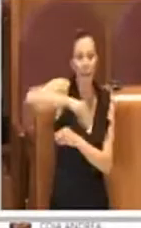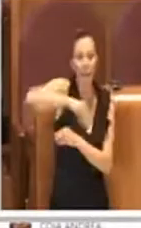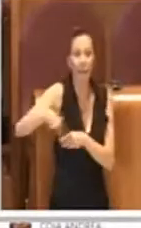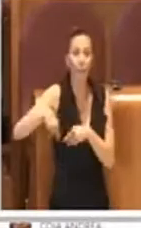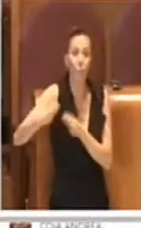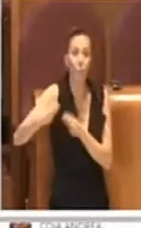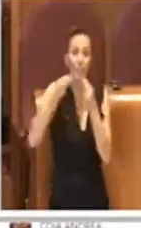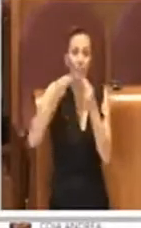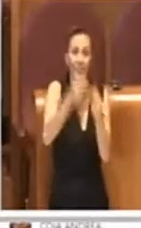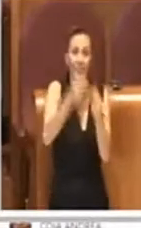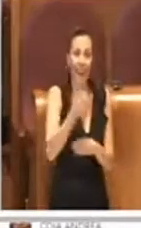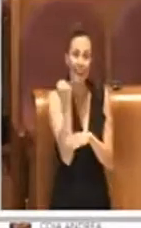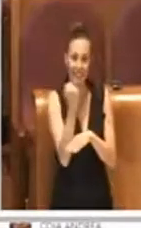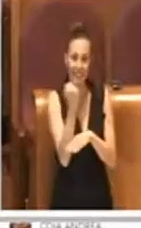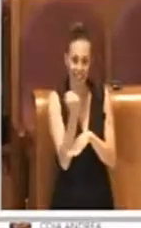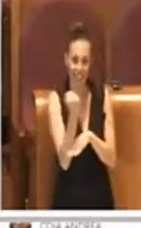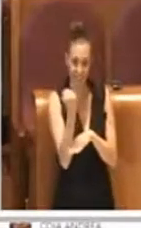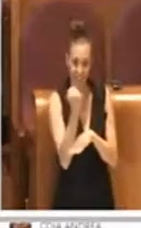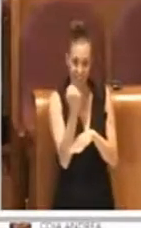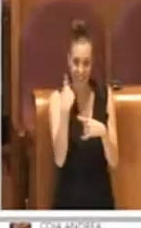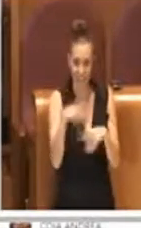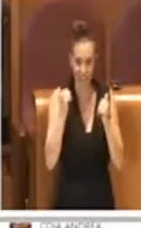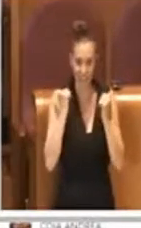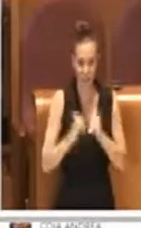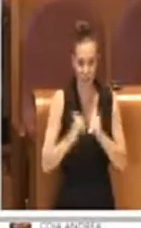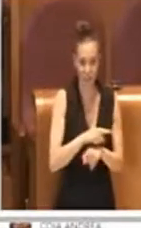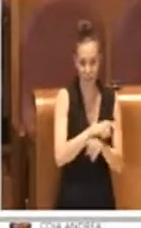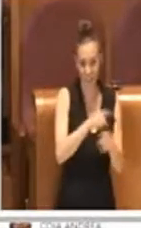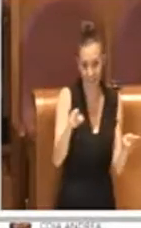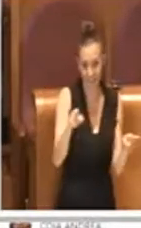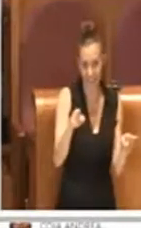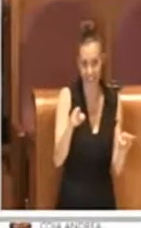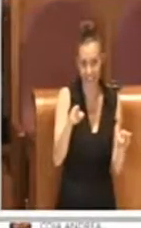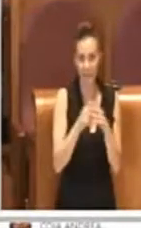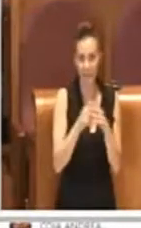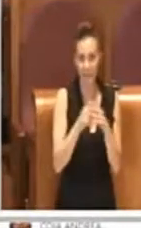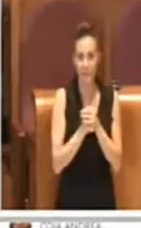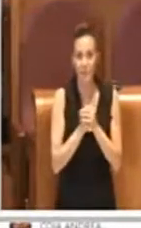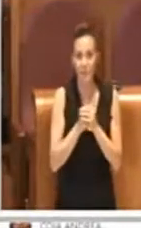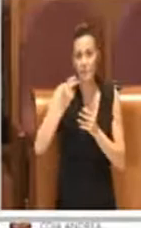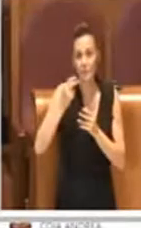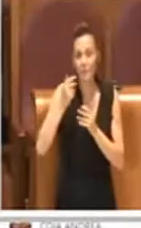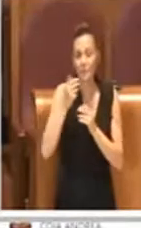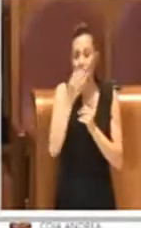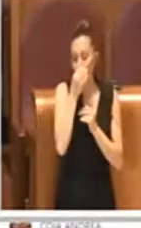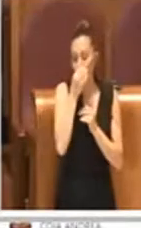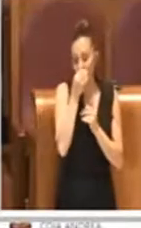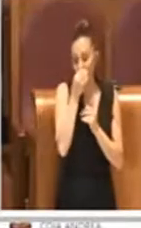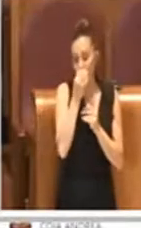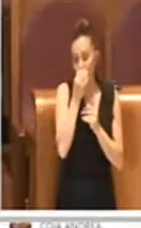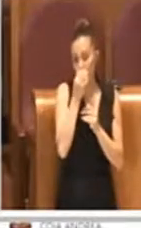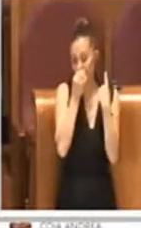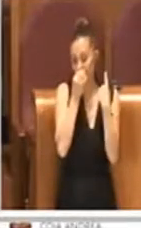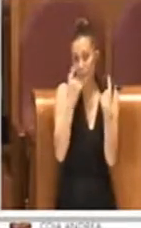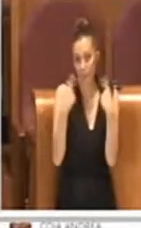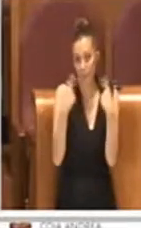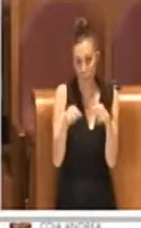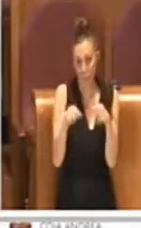'attività che viene svolta regolarmente dall'amministrazione. questo